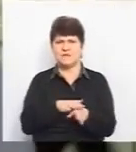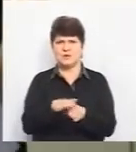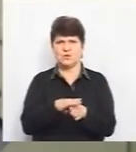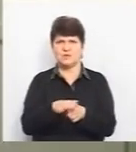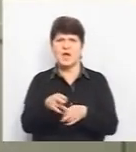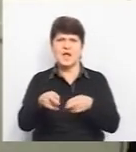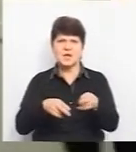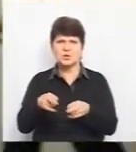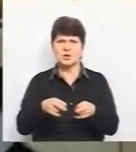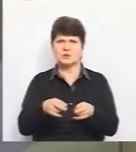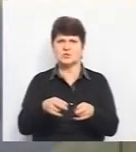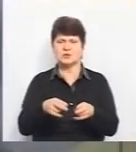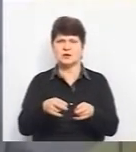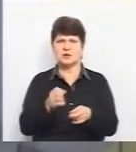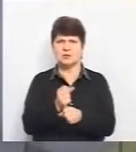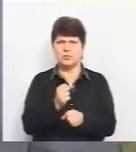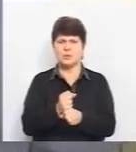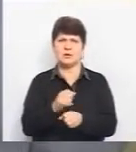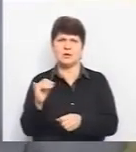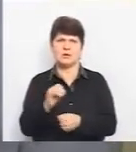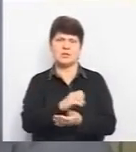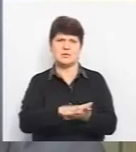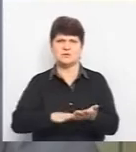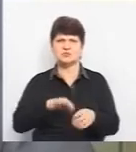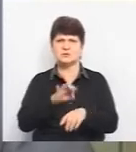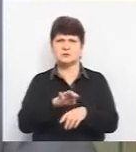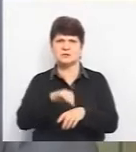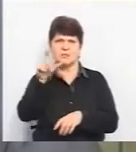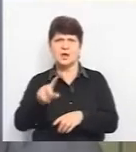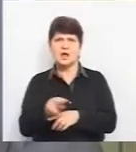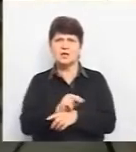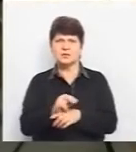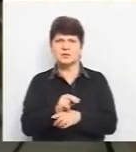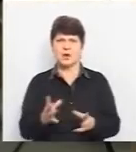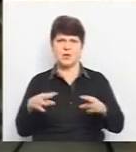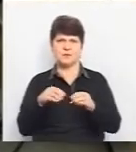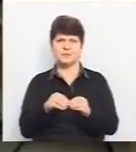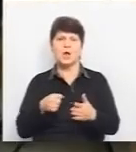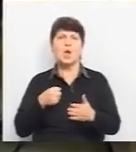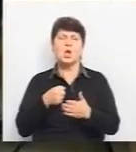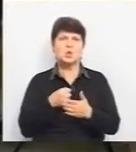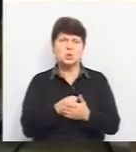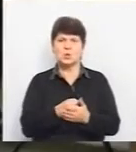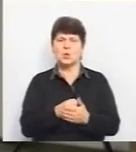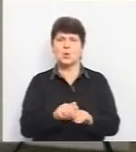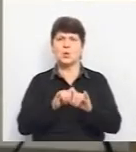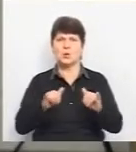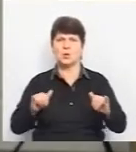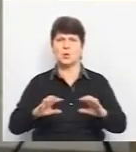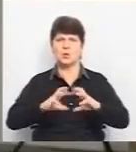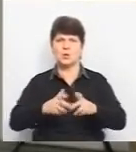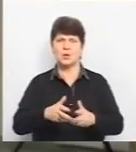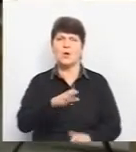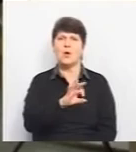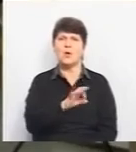хірургічні втрачання. І далі пацієнт повинен лікуватися комбіновано. До пандемії в Подільському регіональному центрі